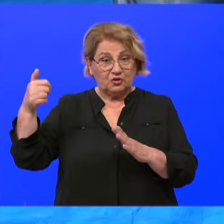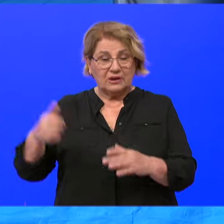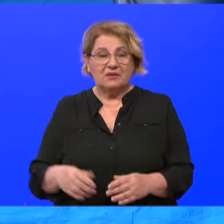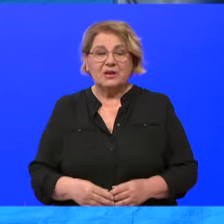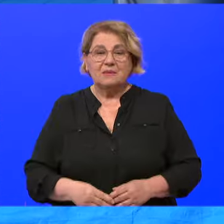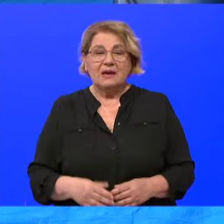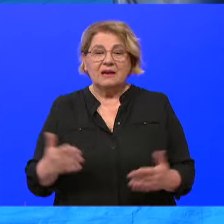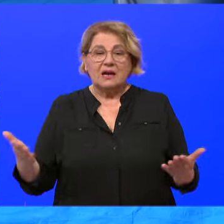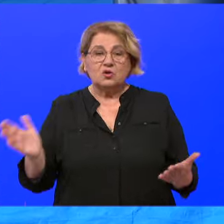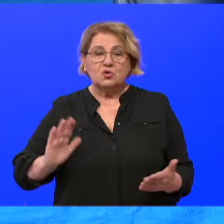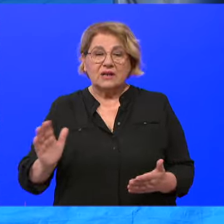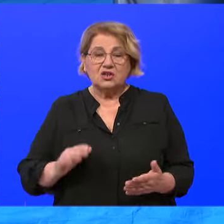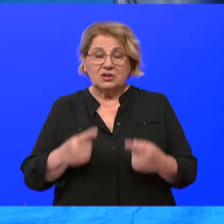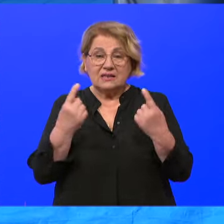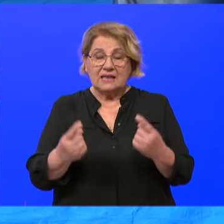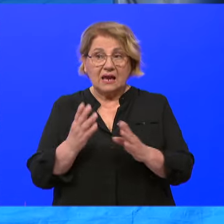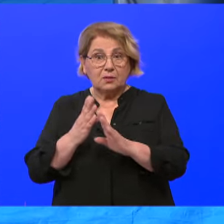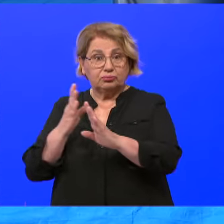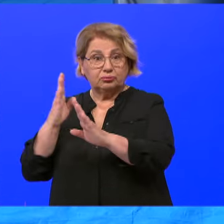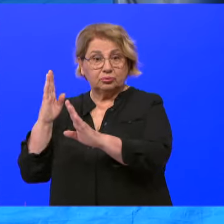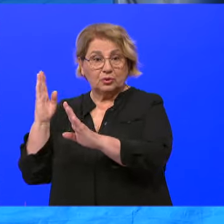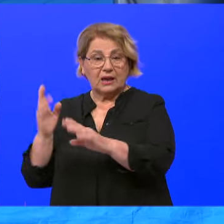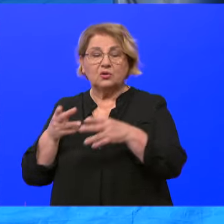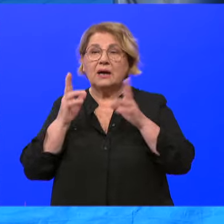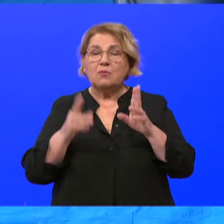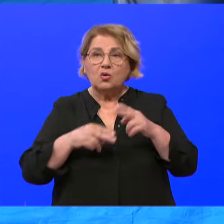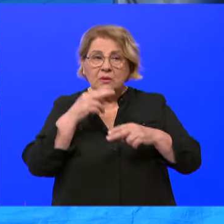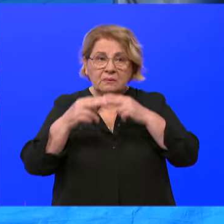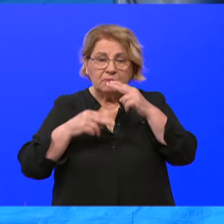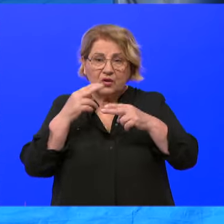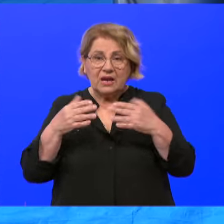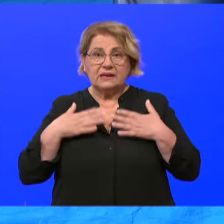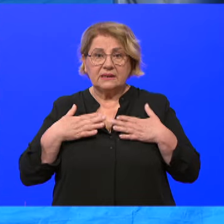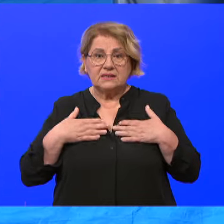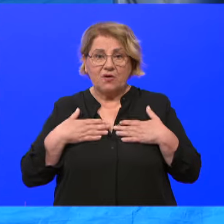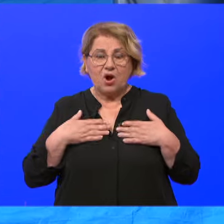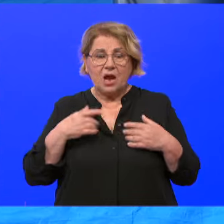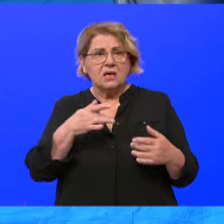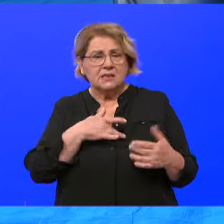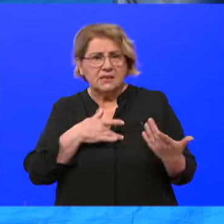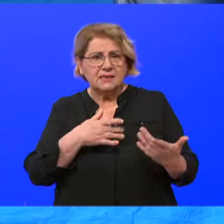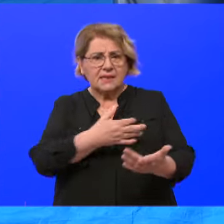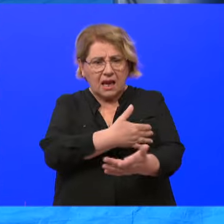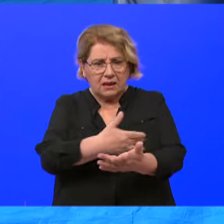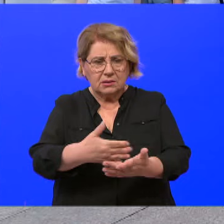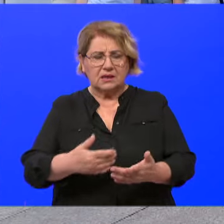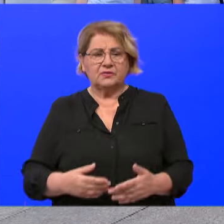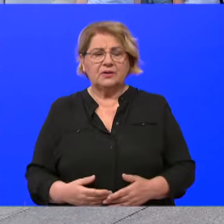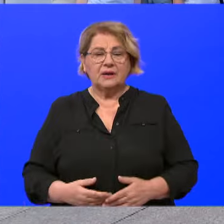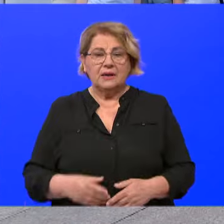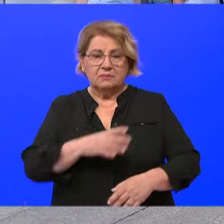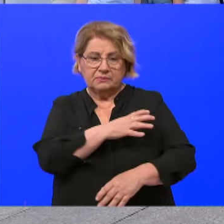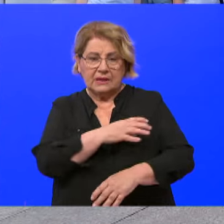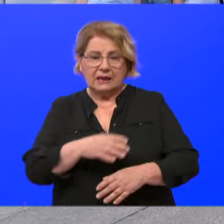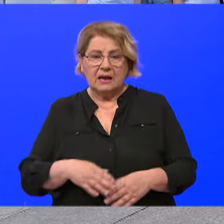su građani stajali u redu da bi provjerili svoj kardiovaskularni rizik. Evo, naravno da kad goto imamo